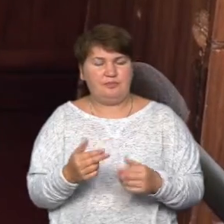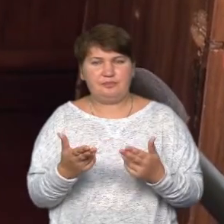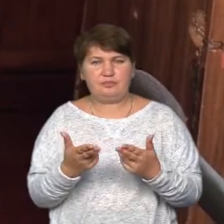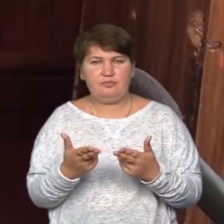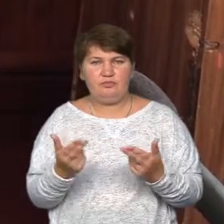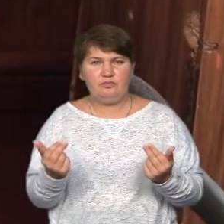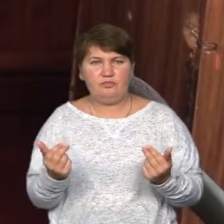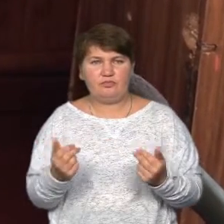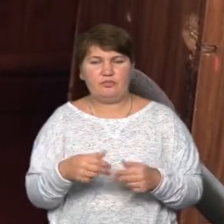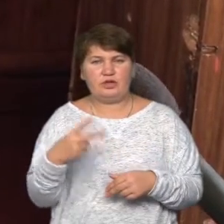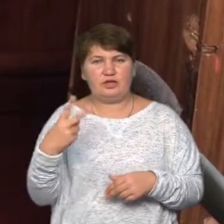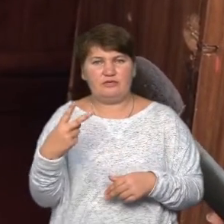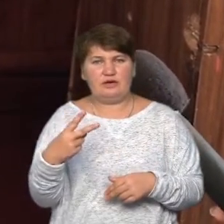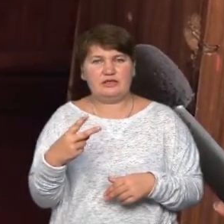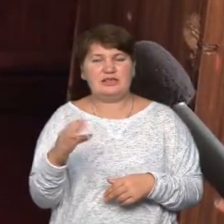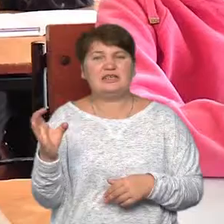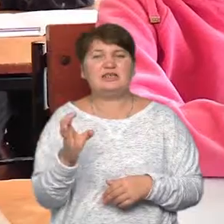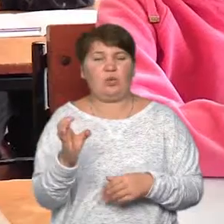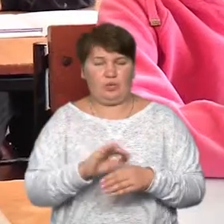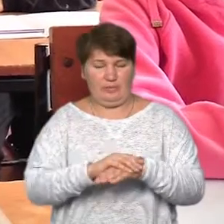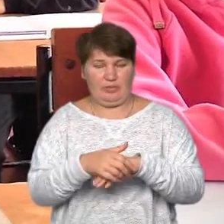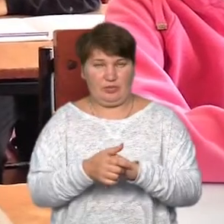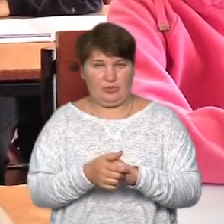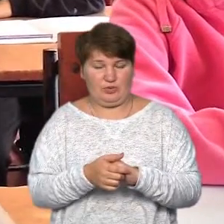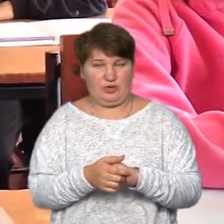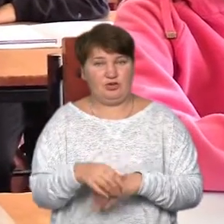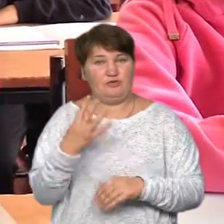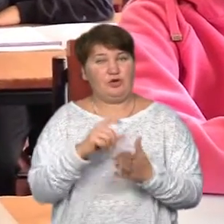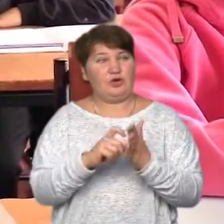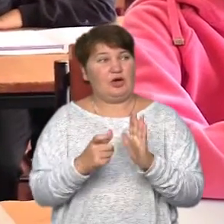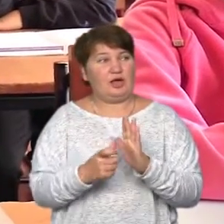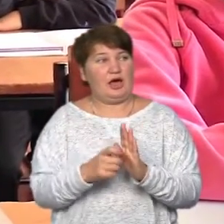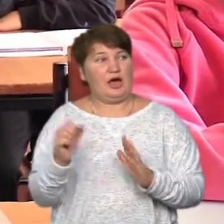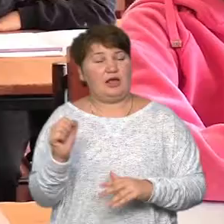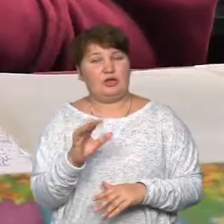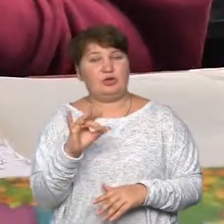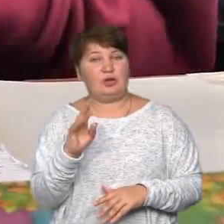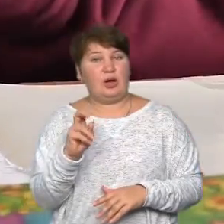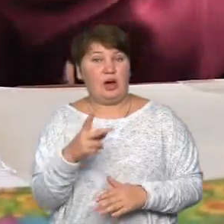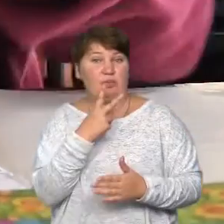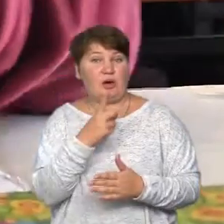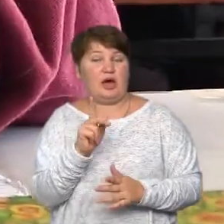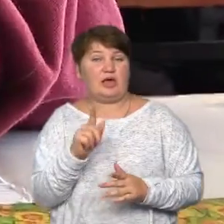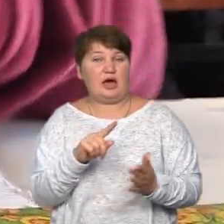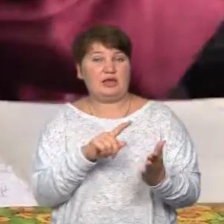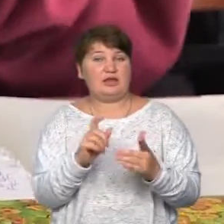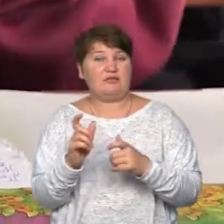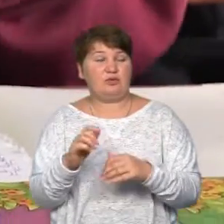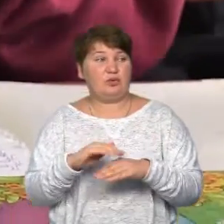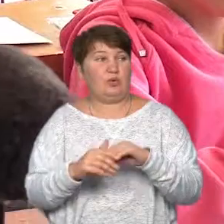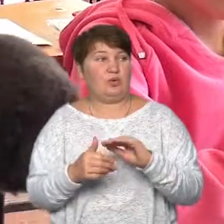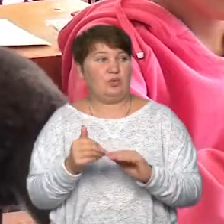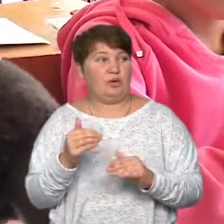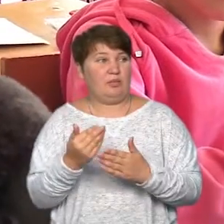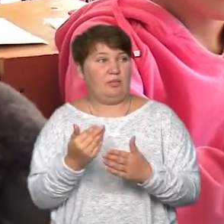секунд. Четвертокласниця Анна Сандуляк показує, як дезінфікує руки перед уроком.